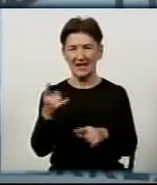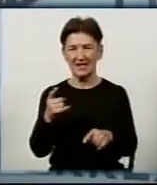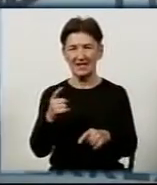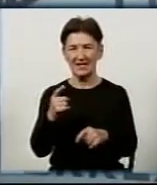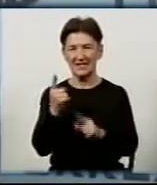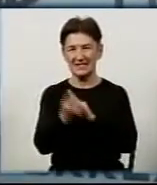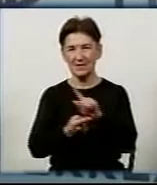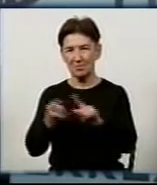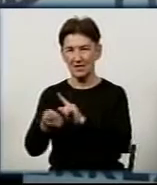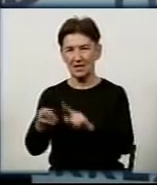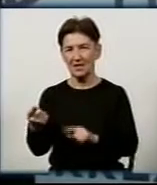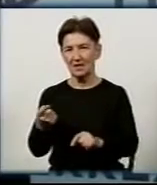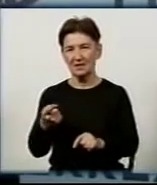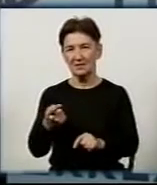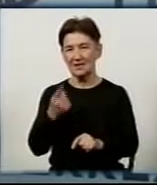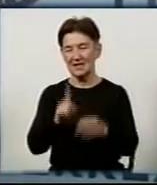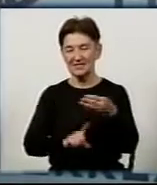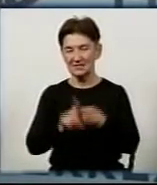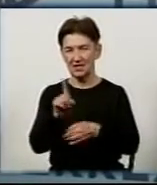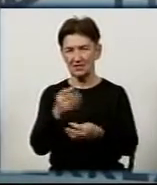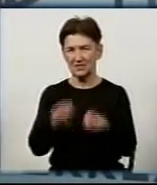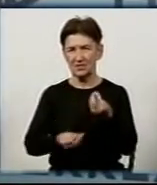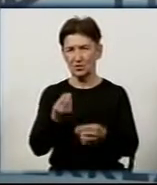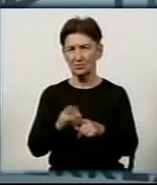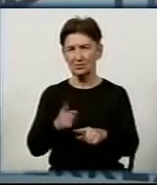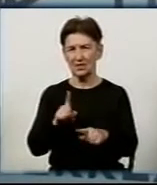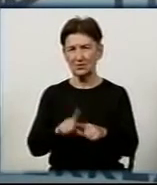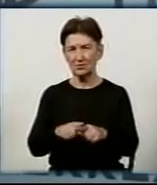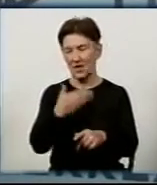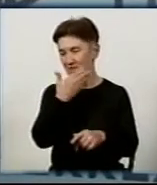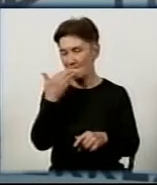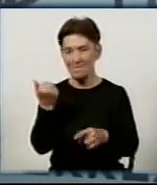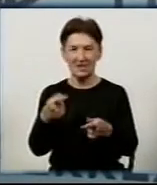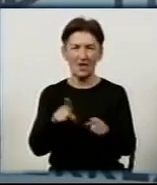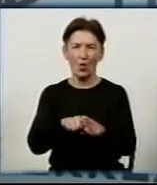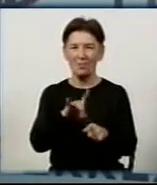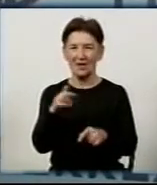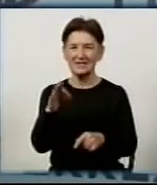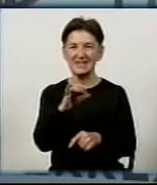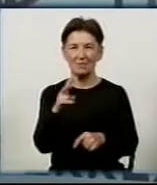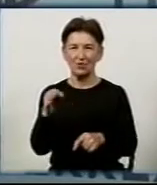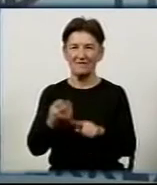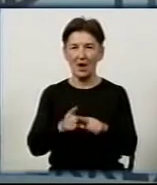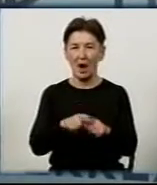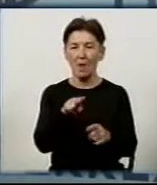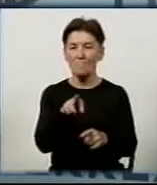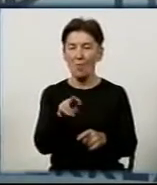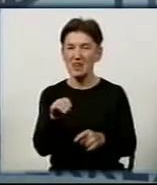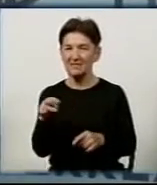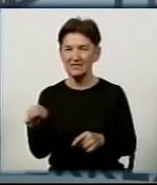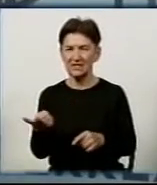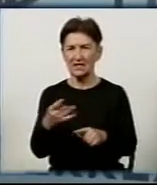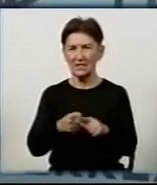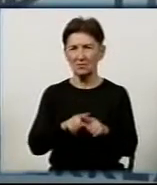У нас були деякі зміни у стартовому складі у зв'язку з травмами. Немає Рудницького, немає Сафронова, поплавки. Для нас